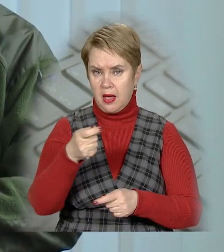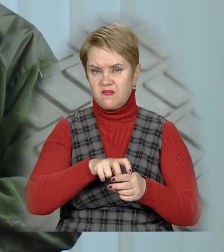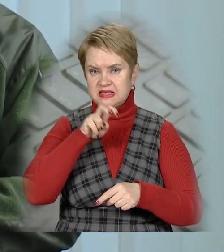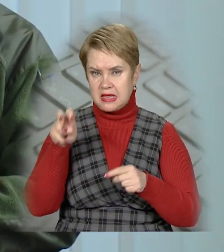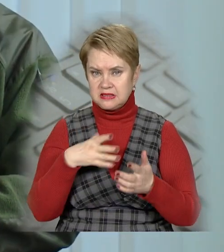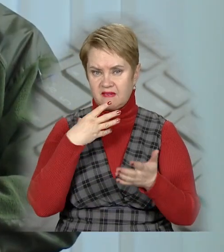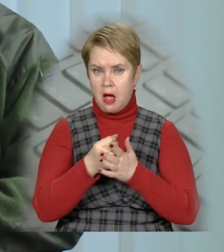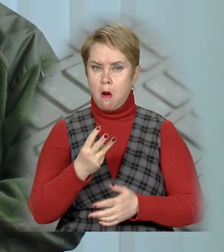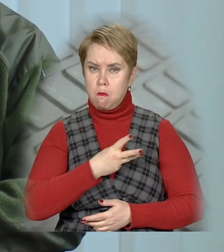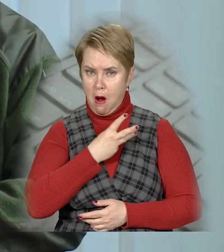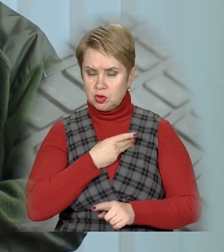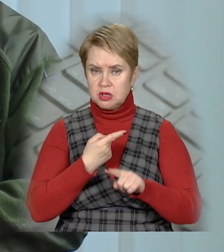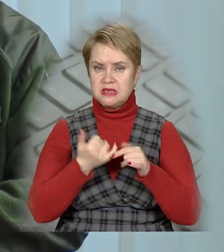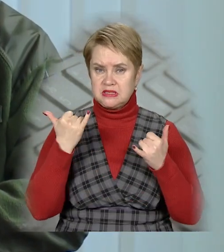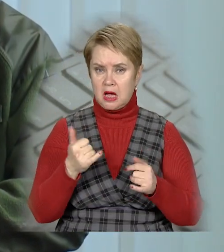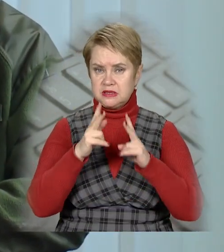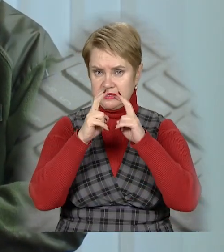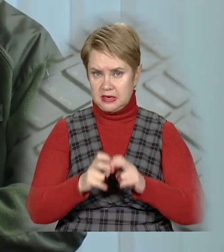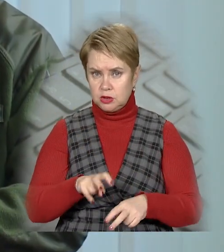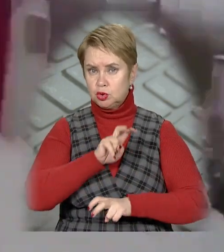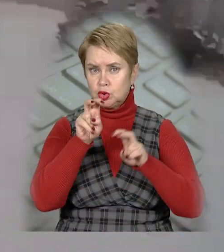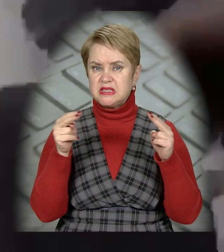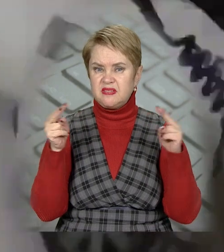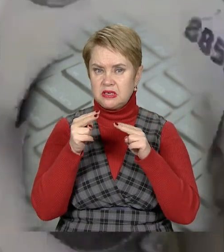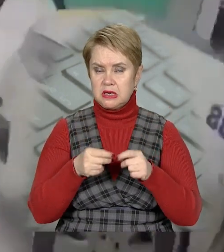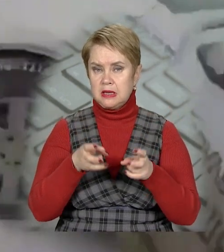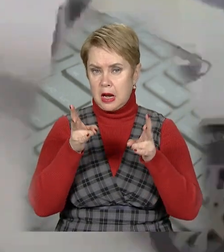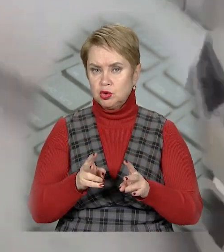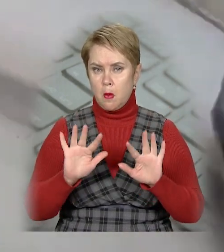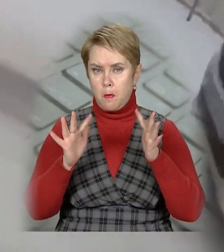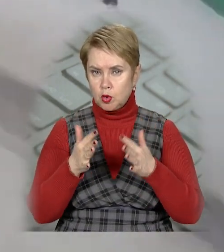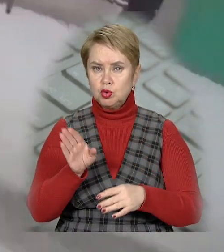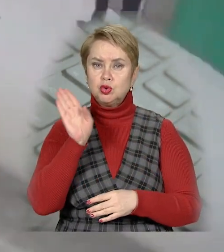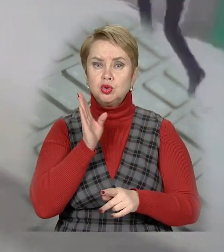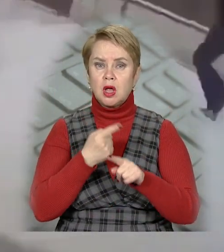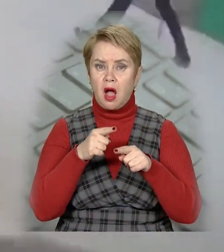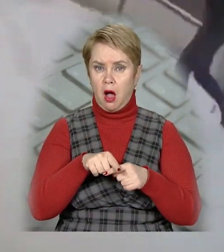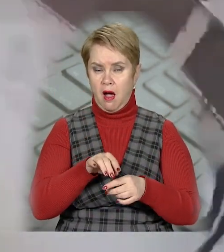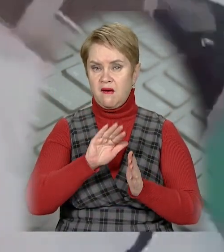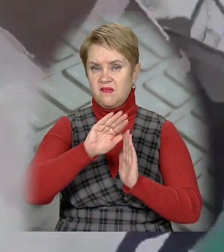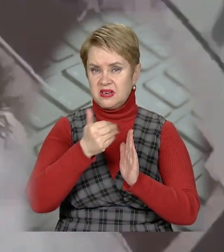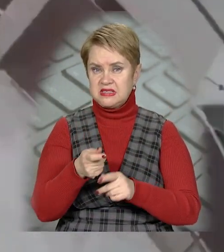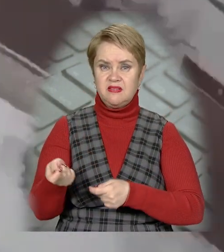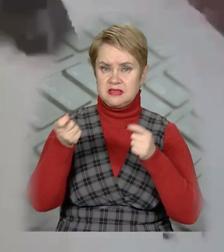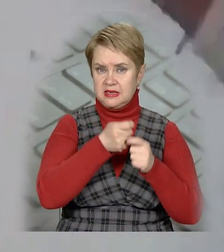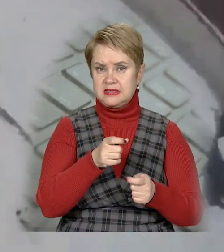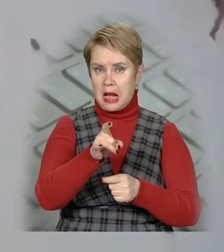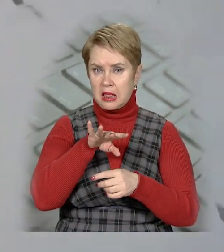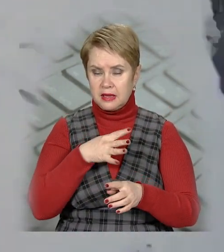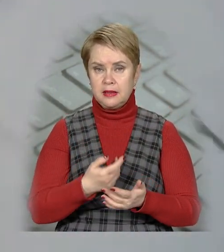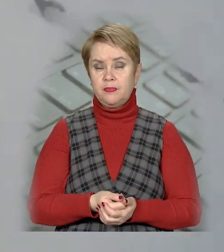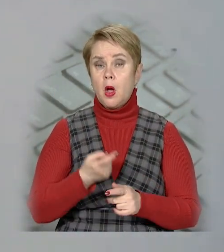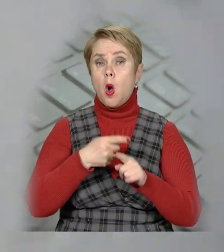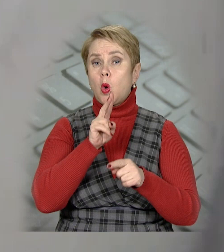заяву на відставку за власним бажанням. Зараз же слідчі ДБР шукають свідків трагічної події, зокрема, жінку, яка вивезла Рябчука з міста після